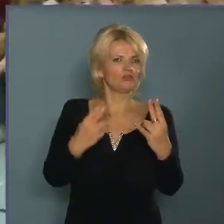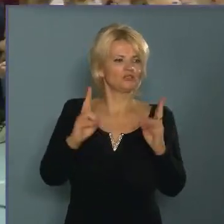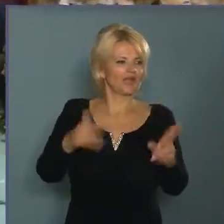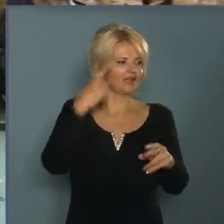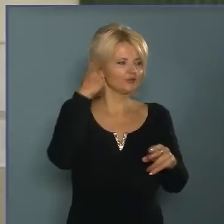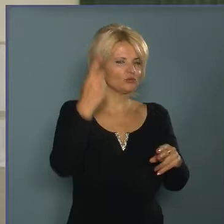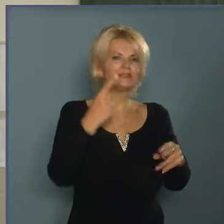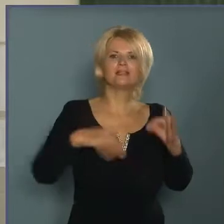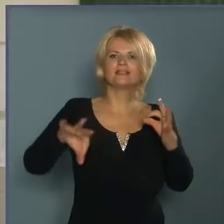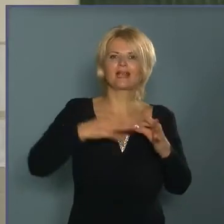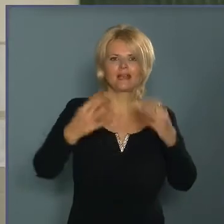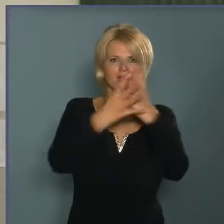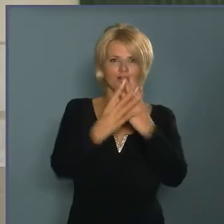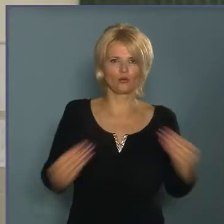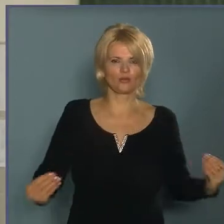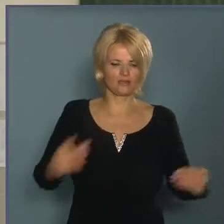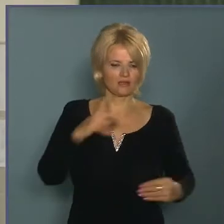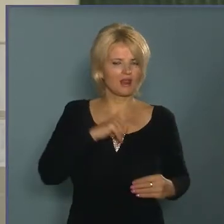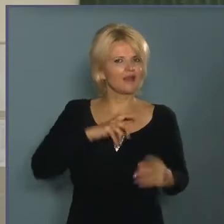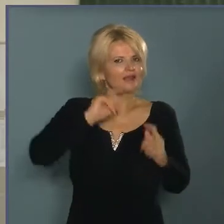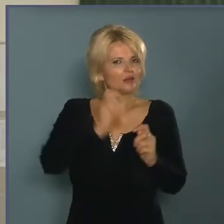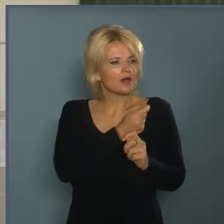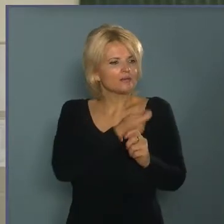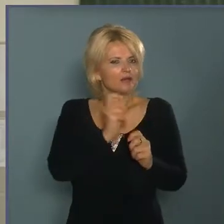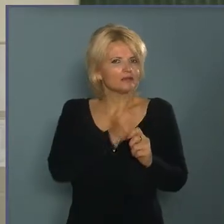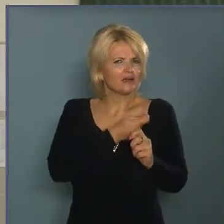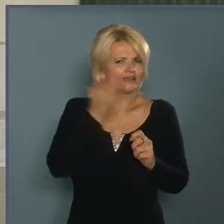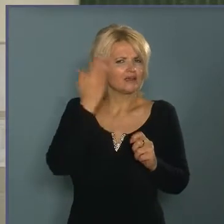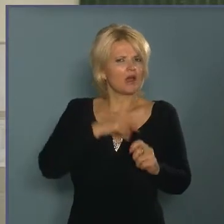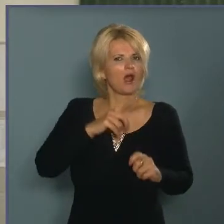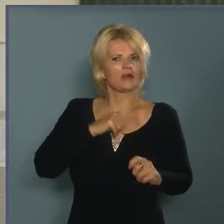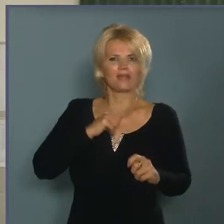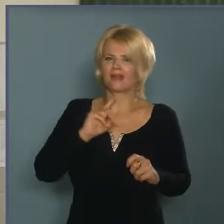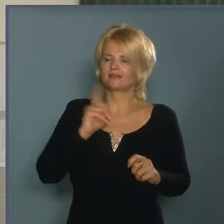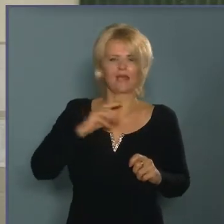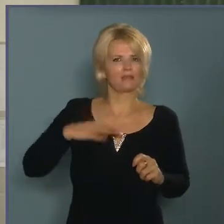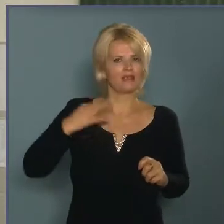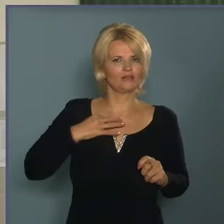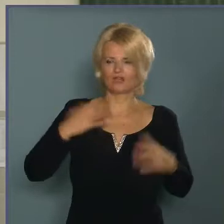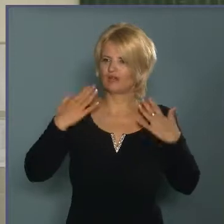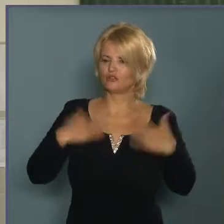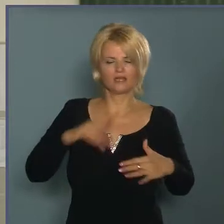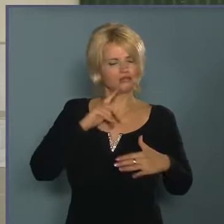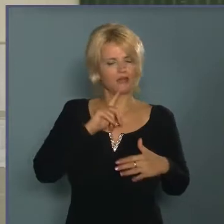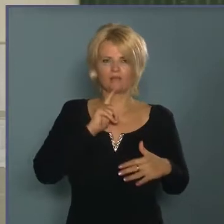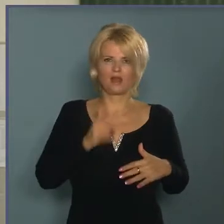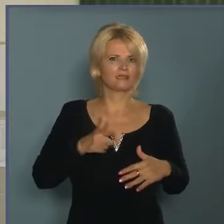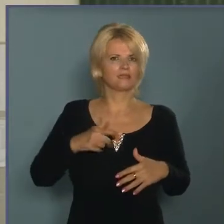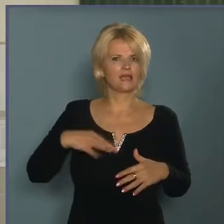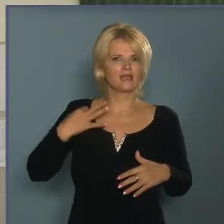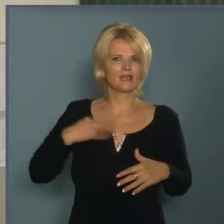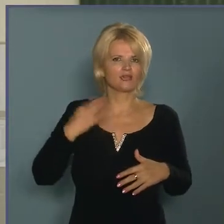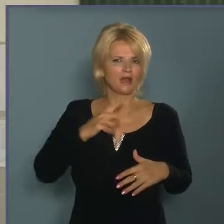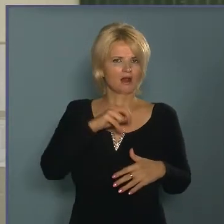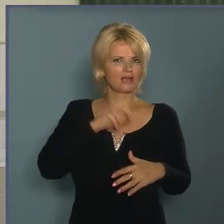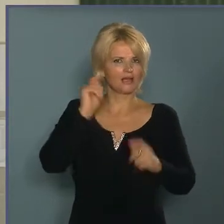amit tudni kell, hogy a zene gyógyít. A lelket karbantartja, márpedig, hogyha a lélek nem egészséges, akkor tesse mozd. Most már mindenki tudja. Tehát